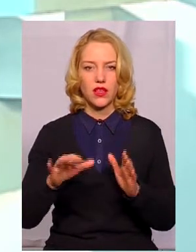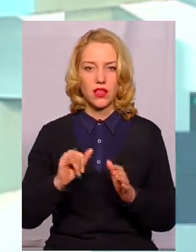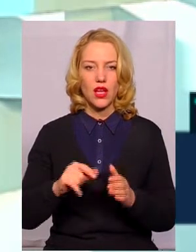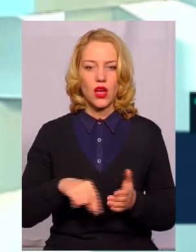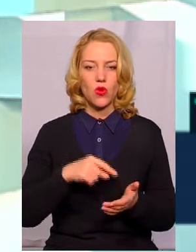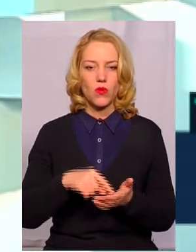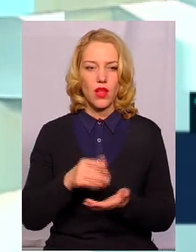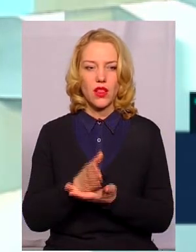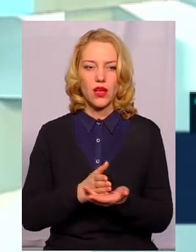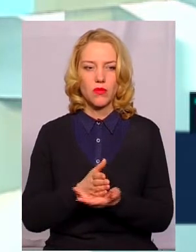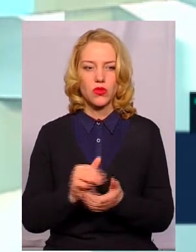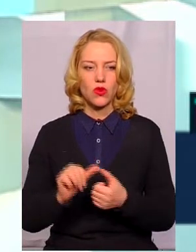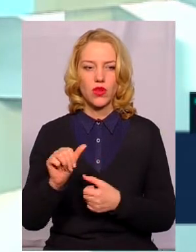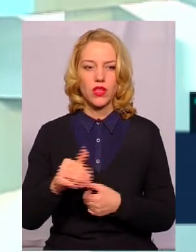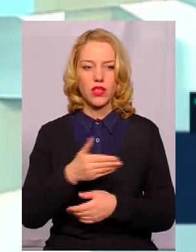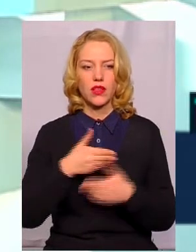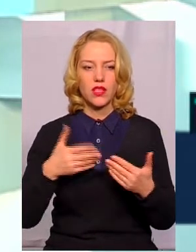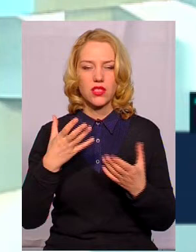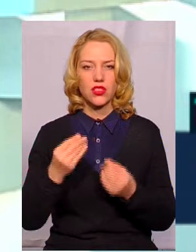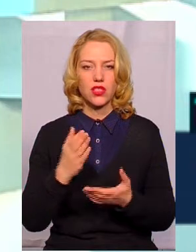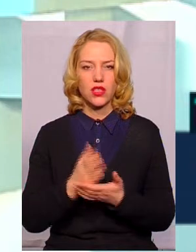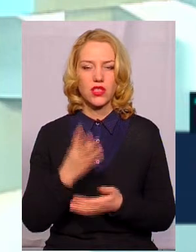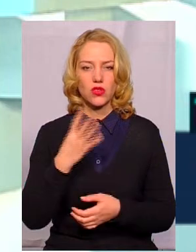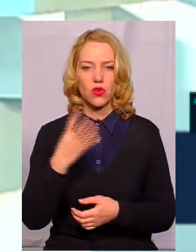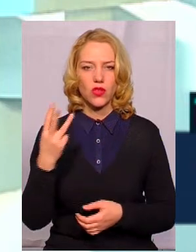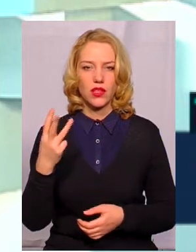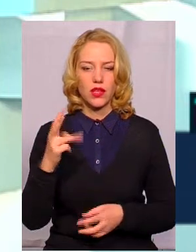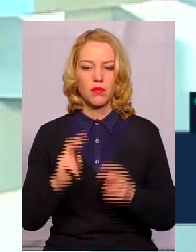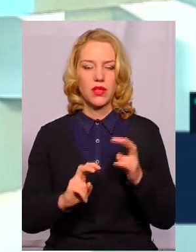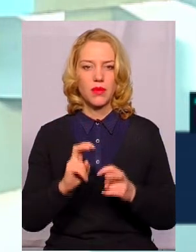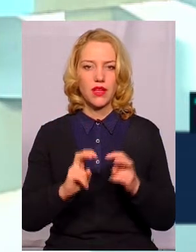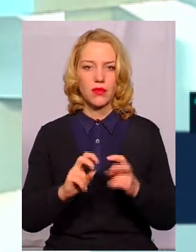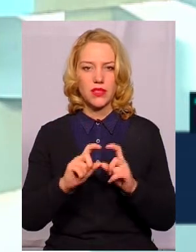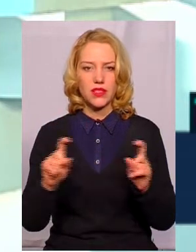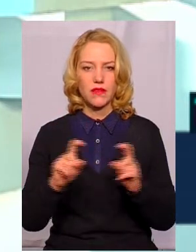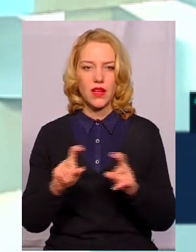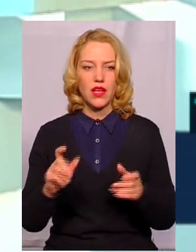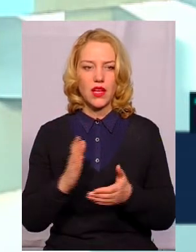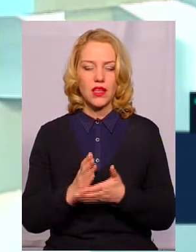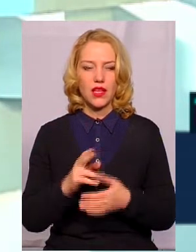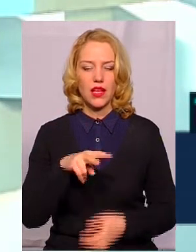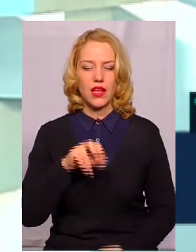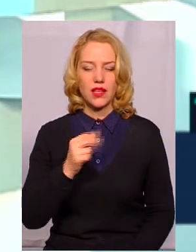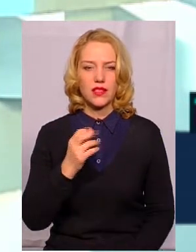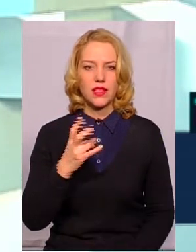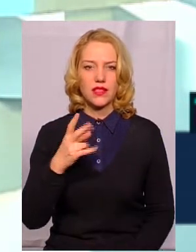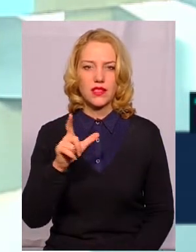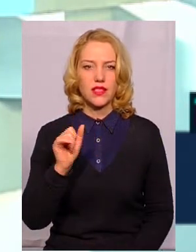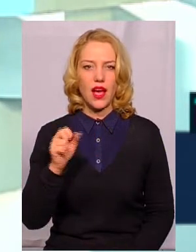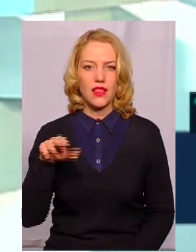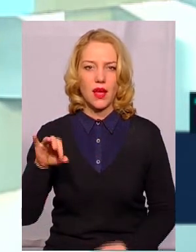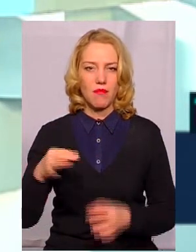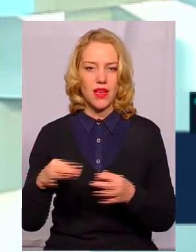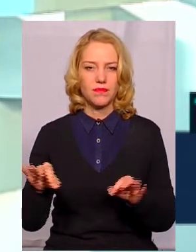та комунальних послуг. Крім нас, ще 43 підприємства є ліцензіатами цієї